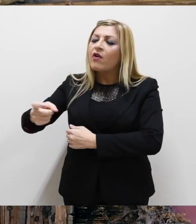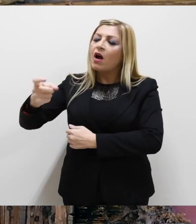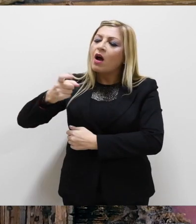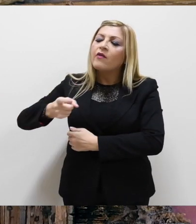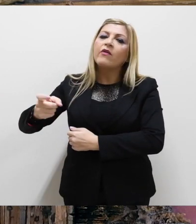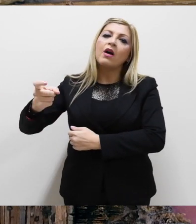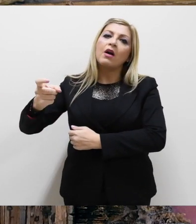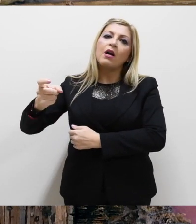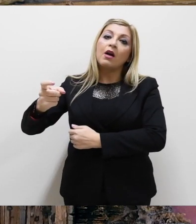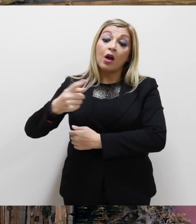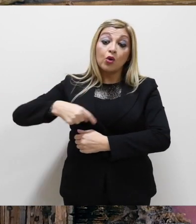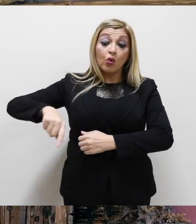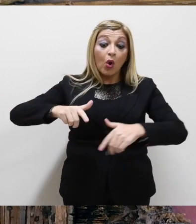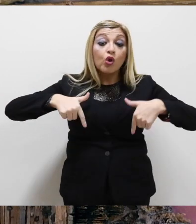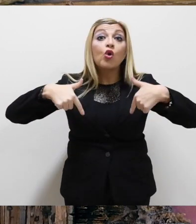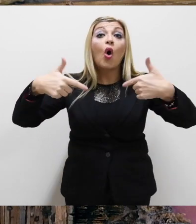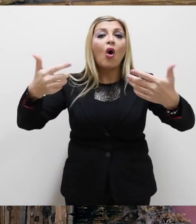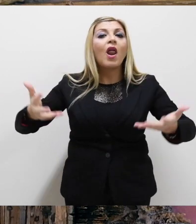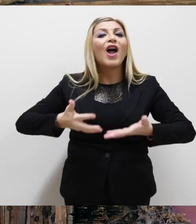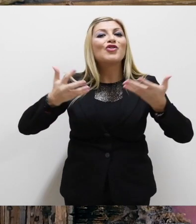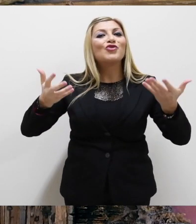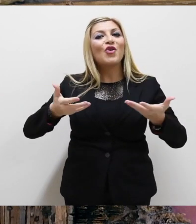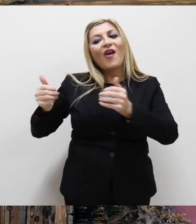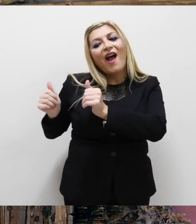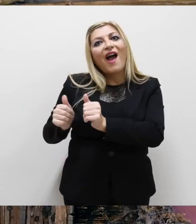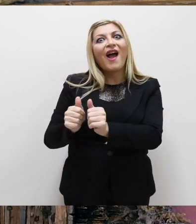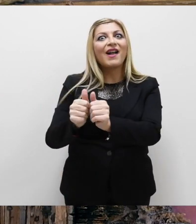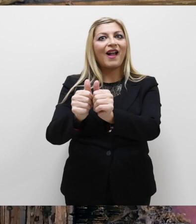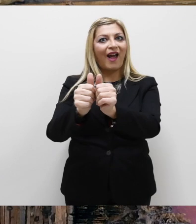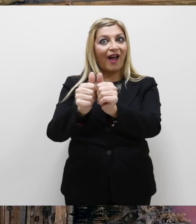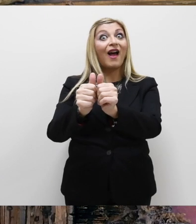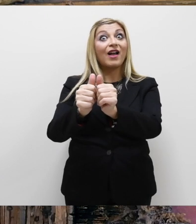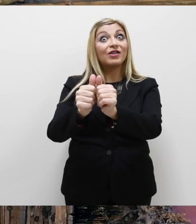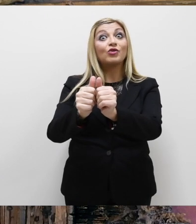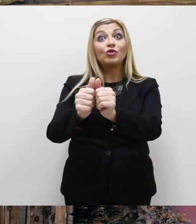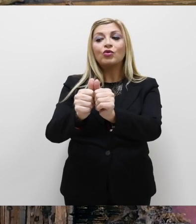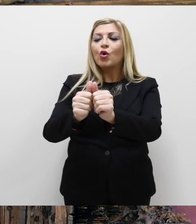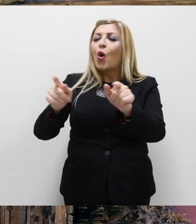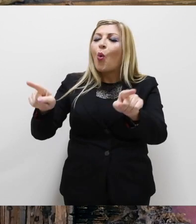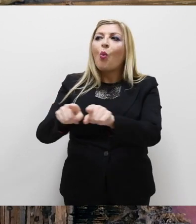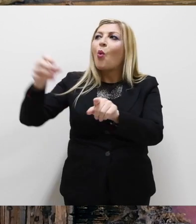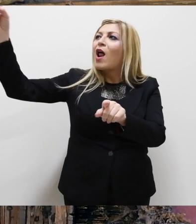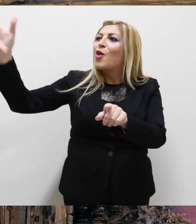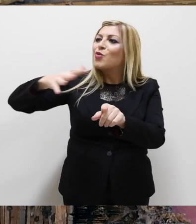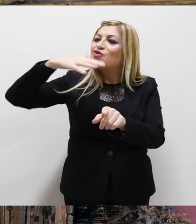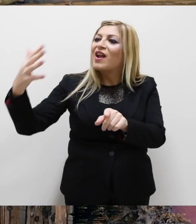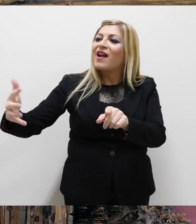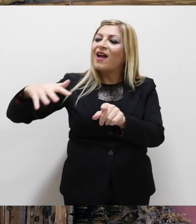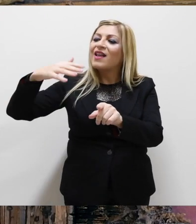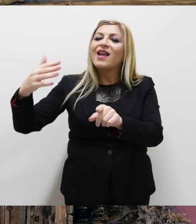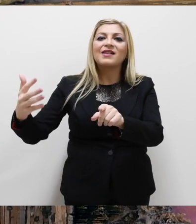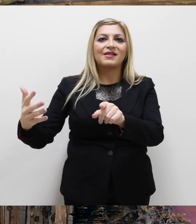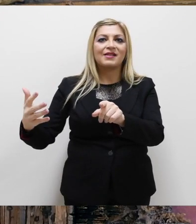mondo, donandoci con gioia a ci sta accanto, accostandoci a loro come una carezza di luce.